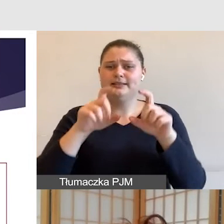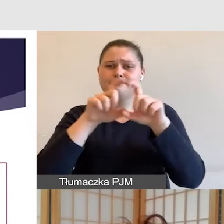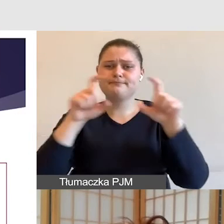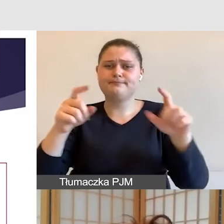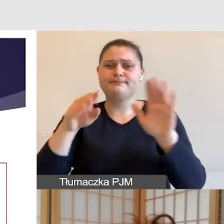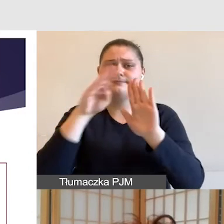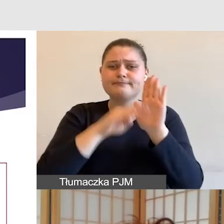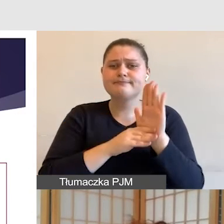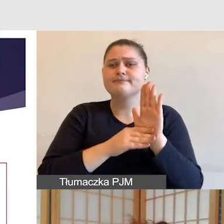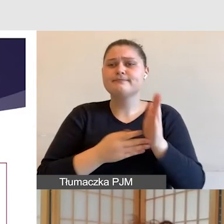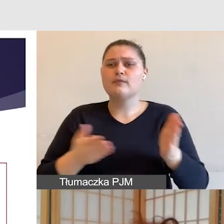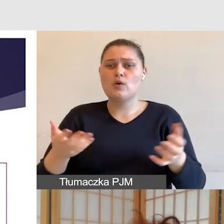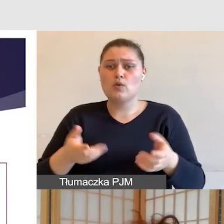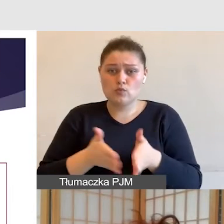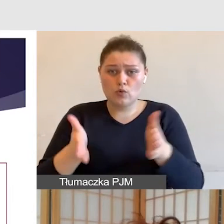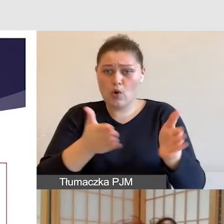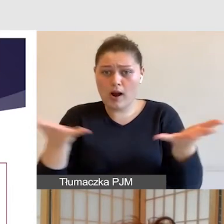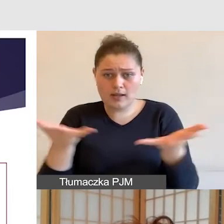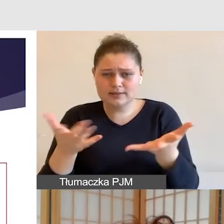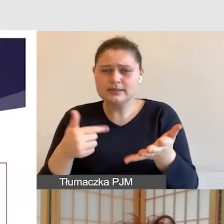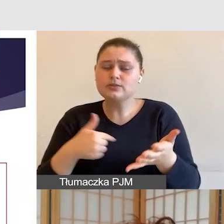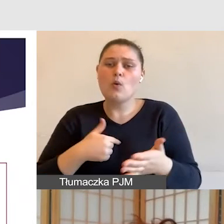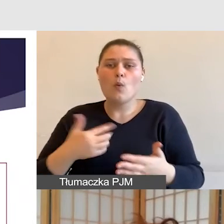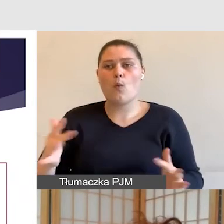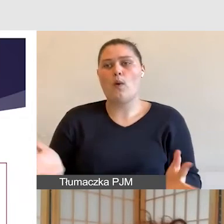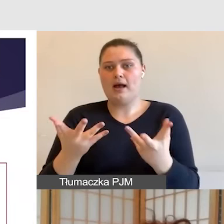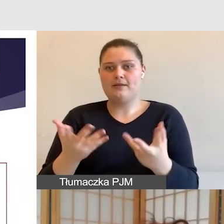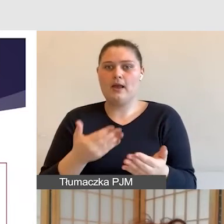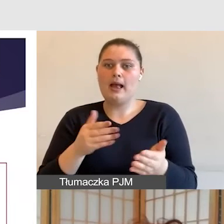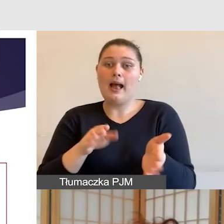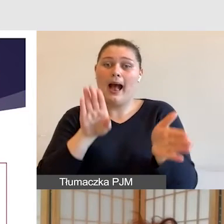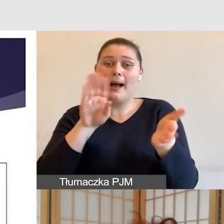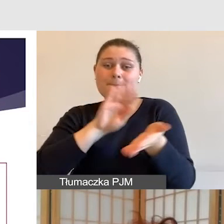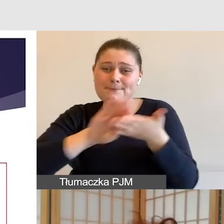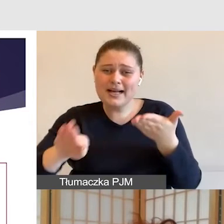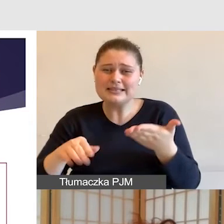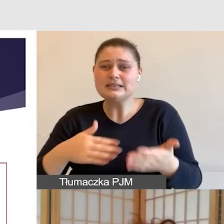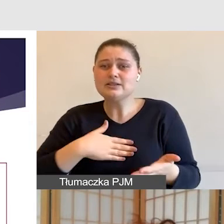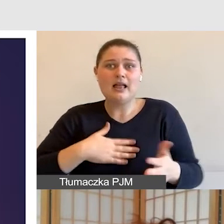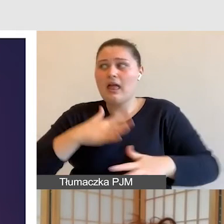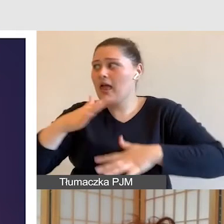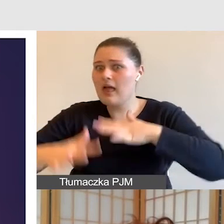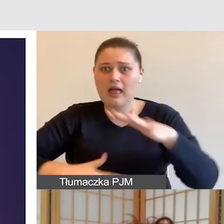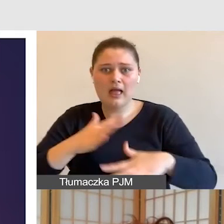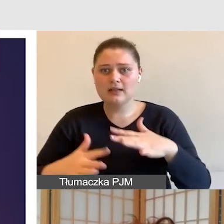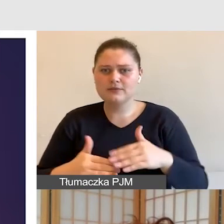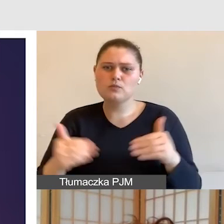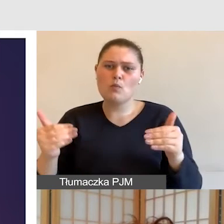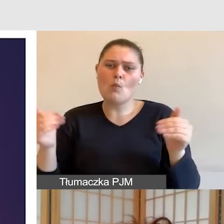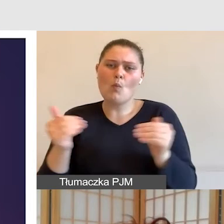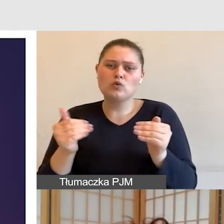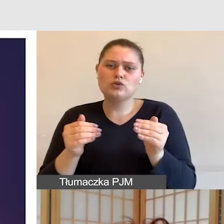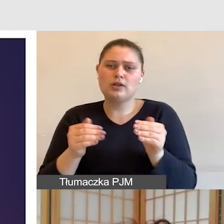bo czujemy się po prostu zagubieni. Powinniśmy to niwelować od samego początku. Dlatego chciałam tutaj